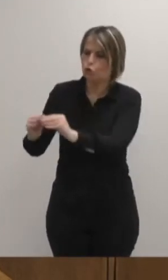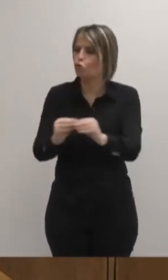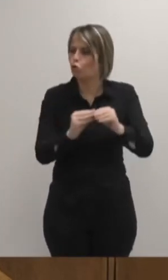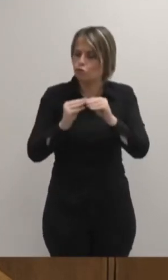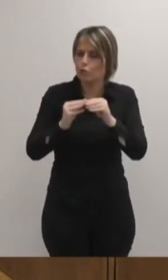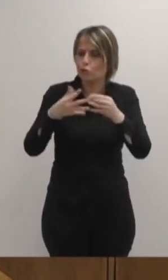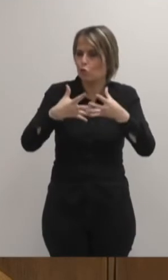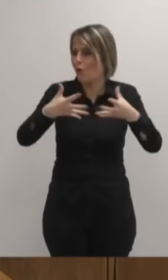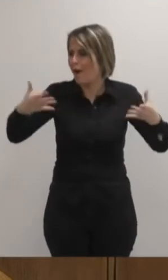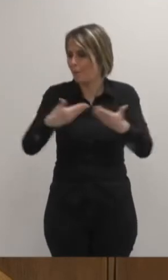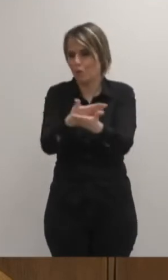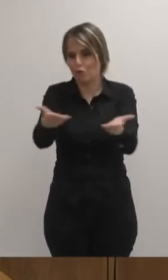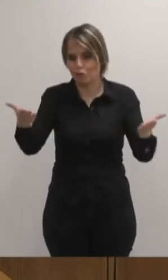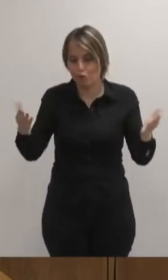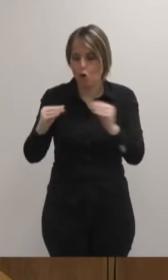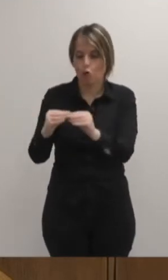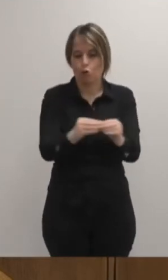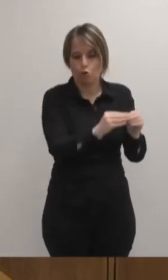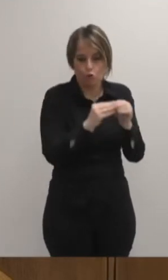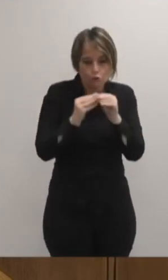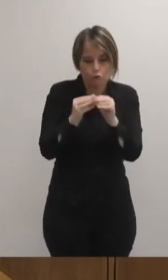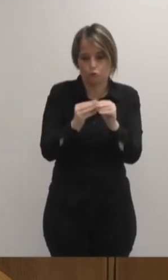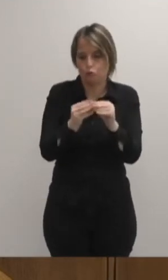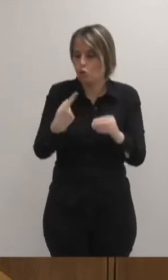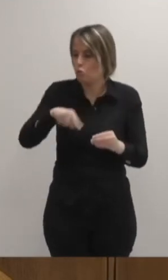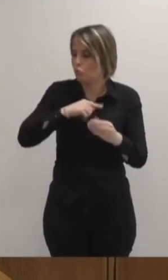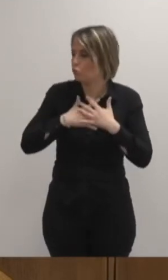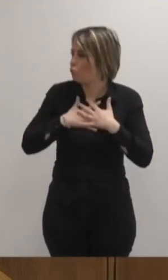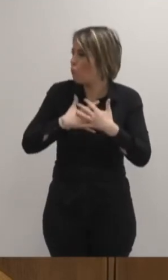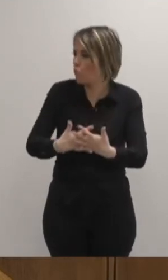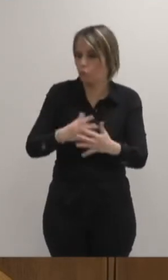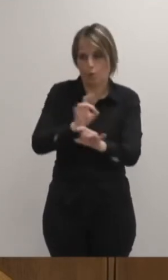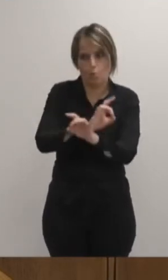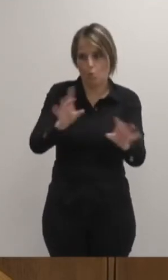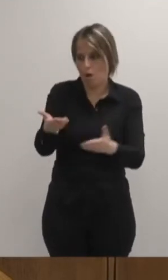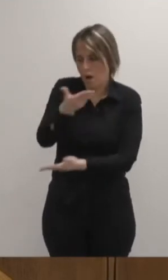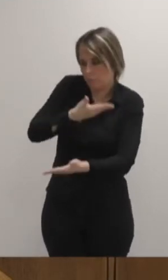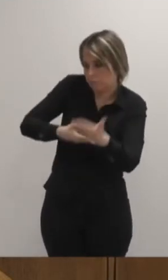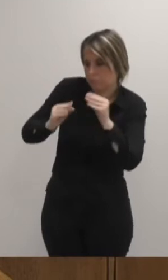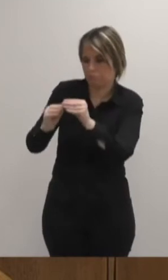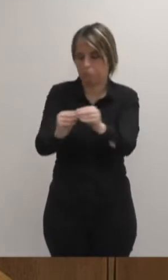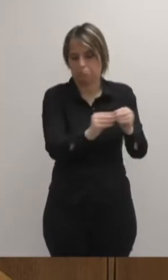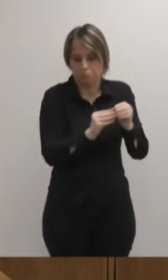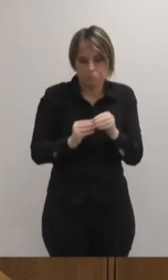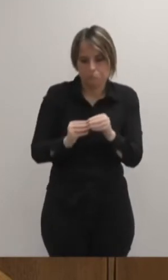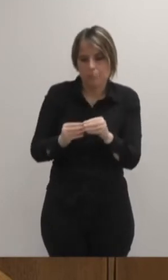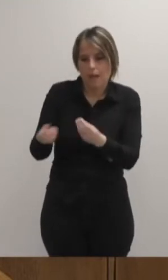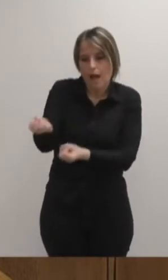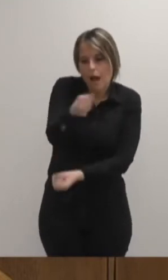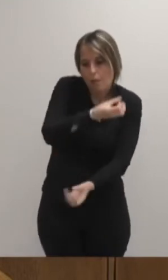dugu lehen egunetik. Alde batetik eragile guztien iritziak entzuten eta bezetik adituen ekarpenak jasotzen.